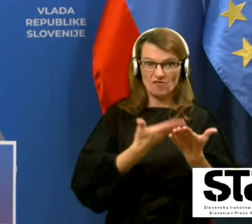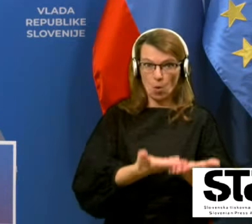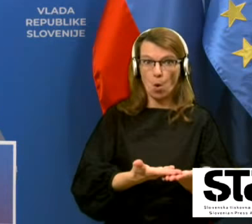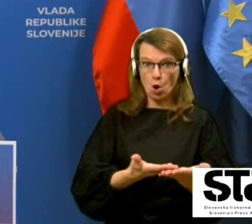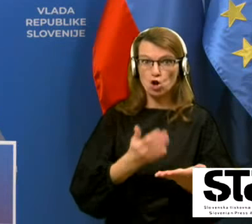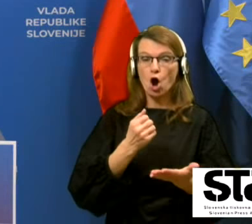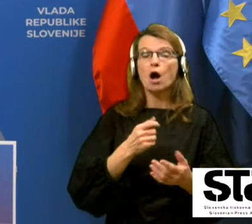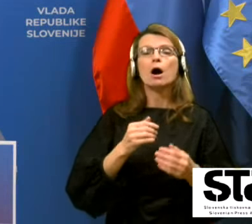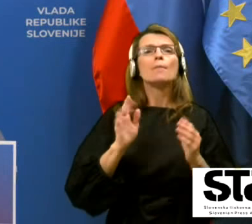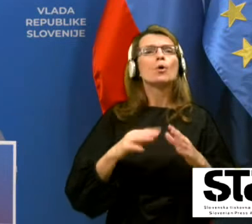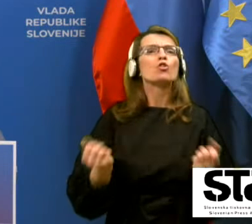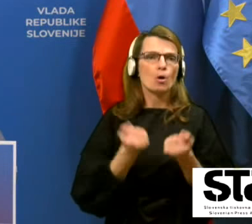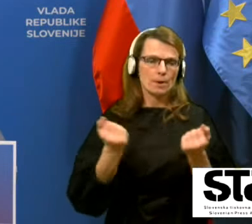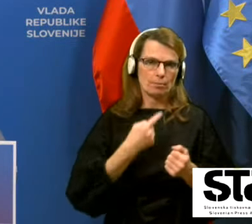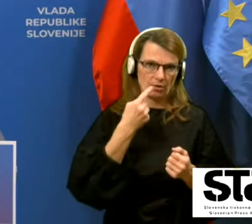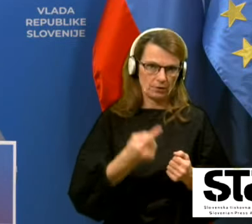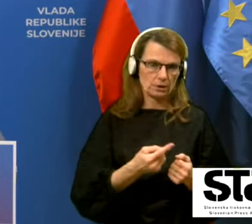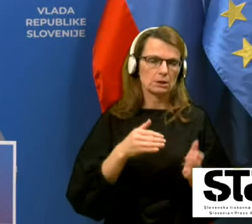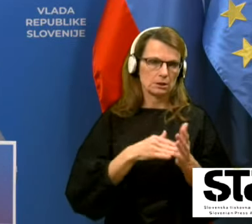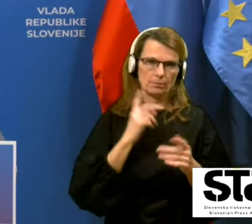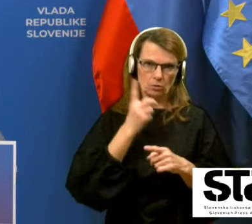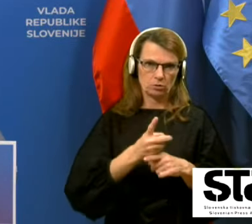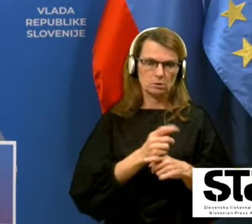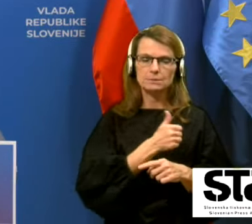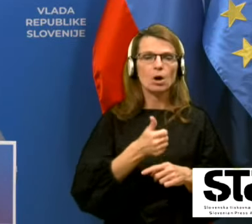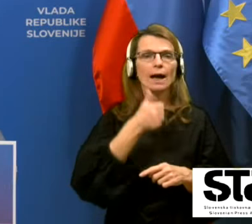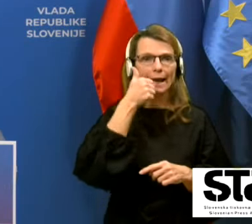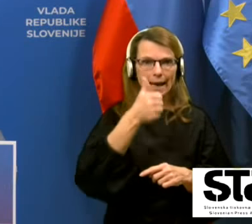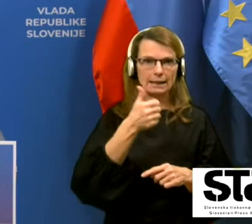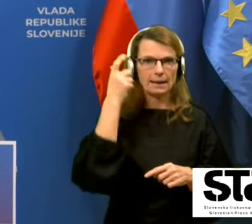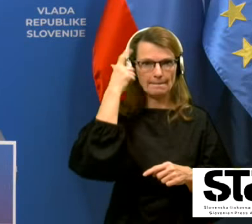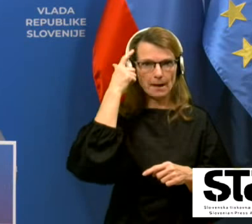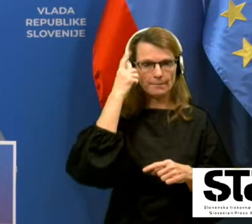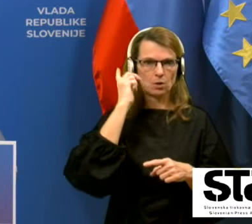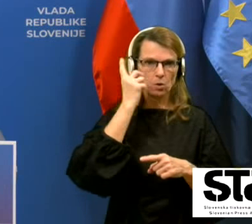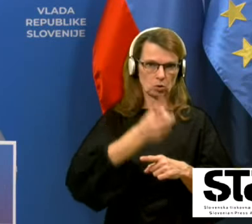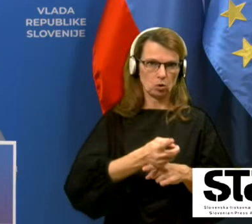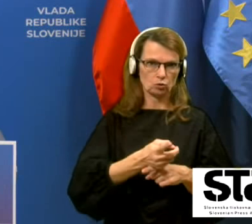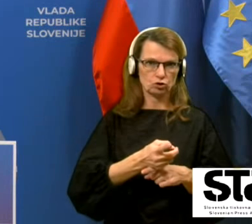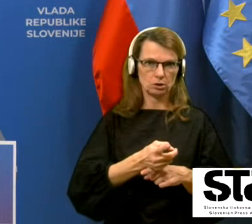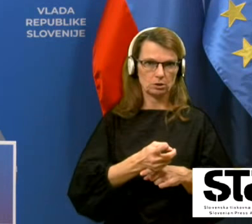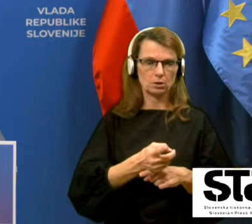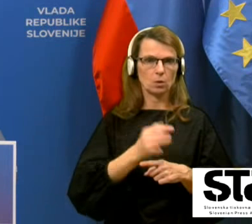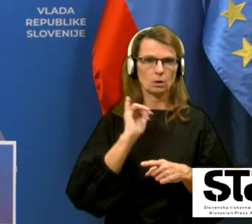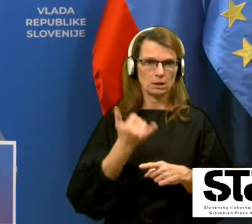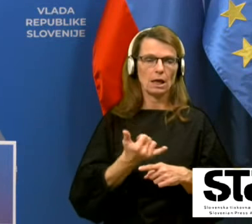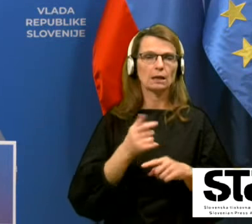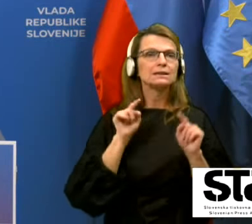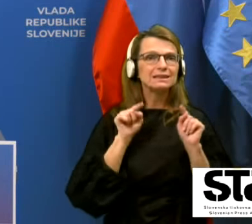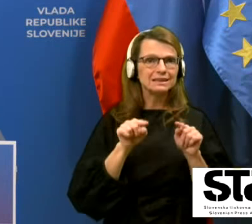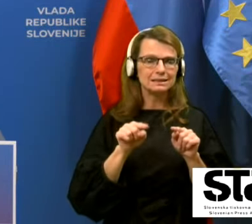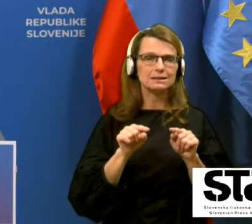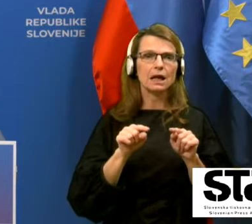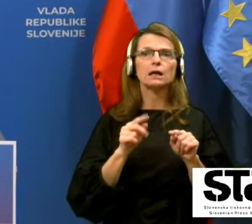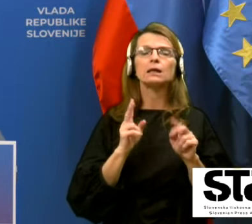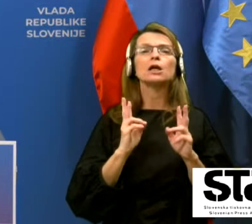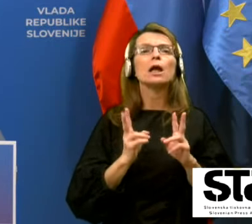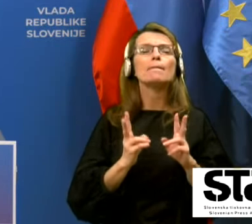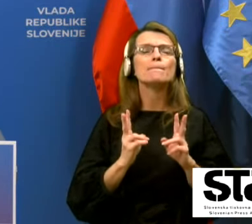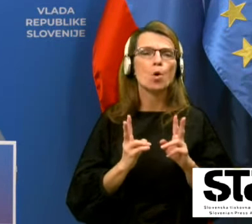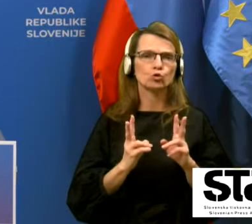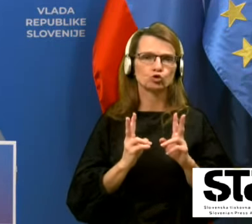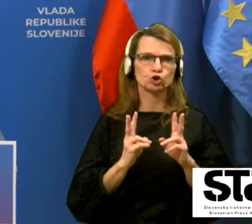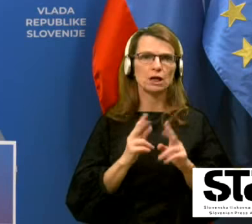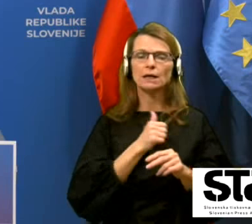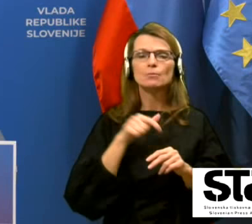tekrat domače povedano, samo ena odločitev je racionalna, samo ena odločitev je tista, ki je mogoča, ki je res,